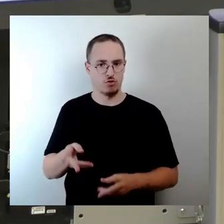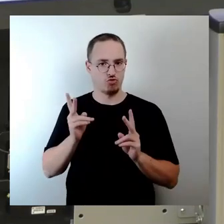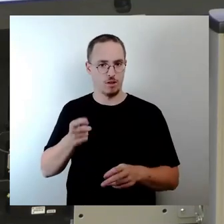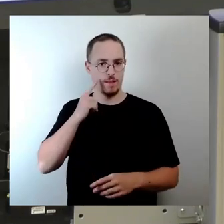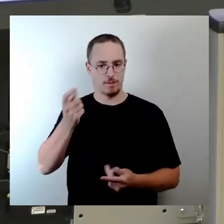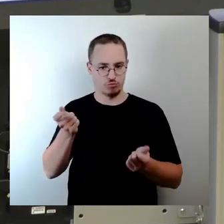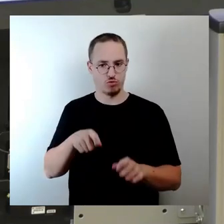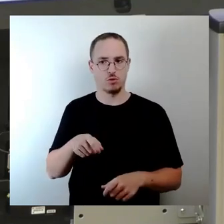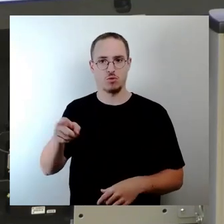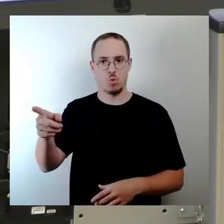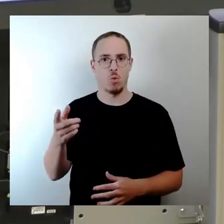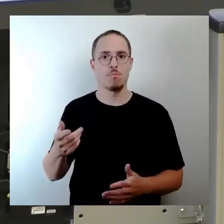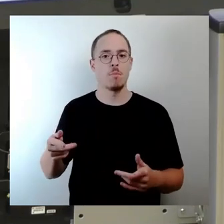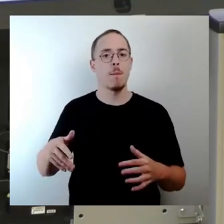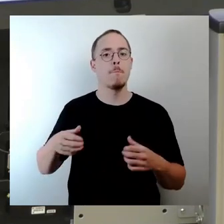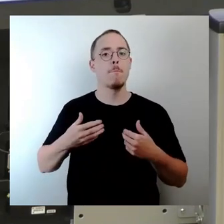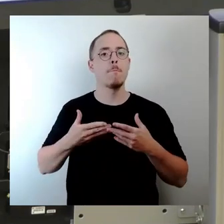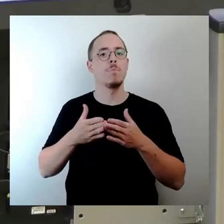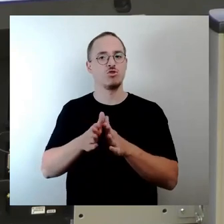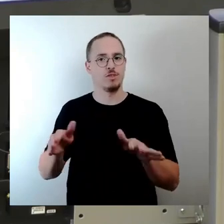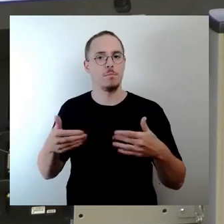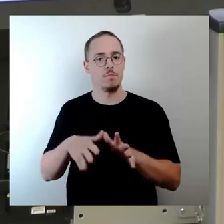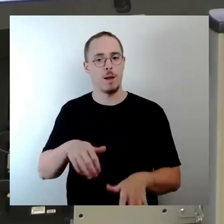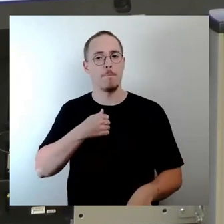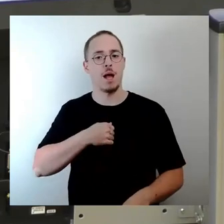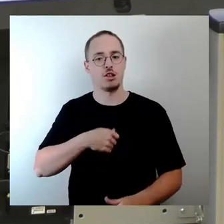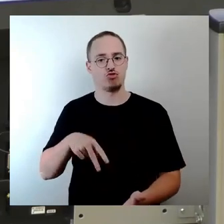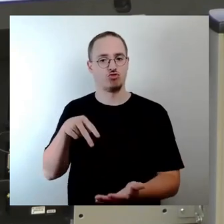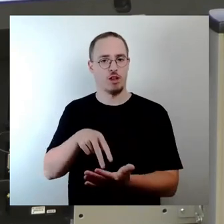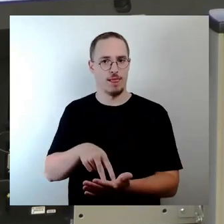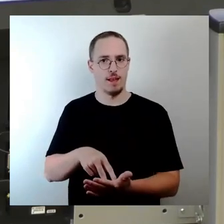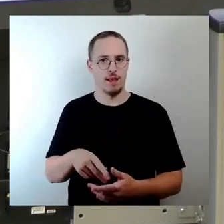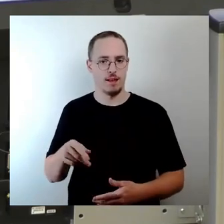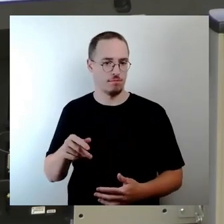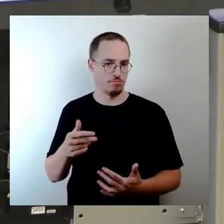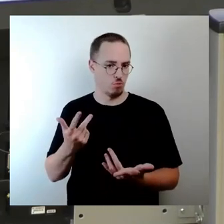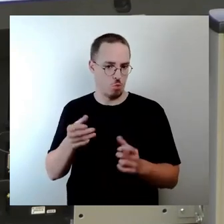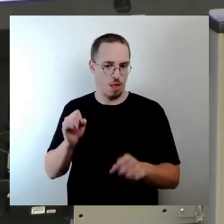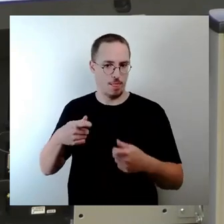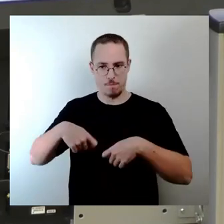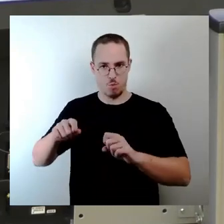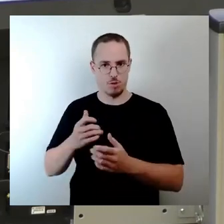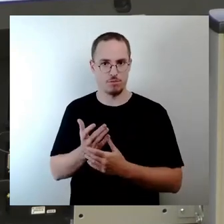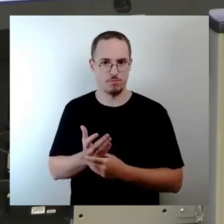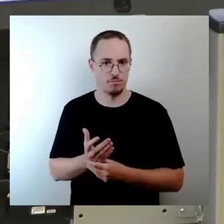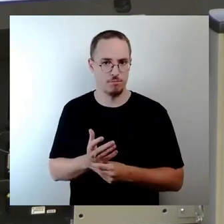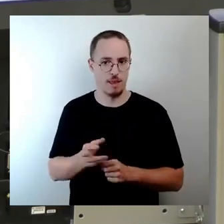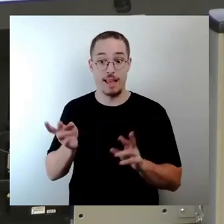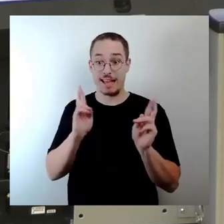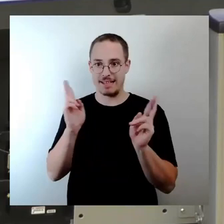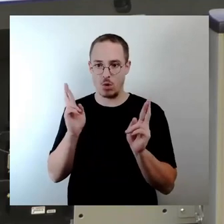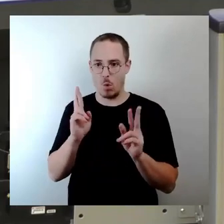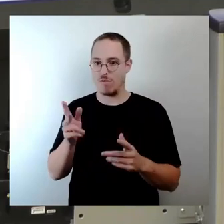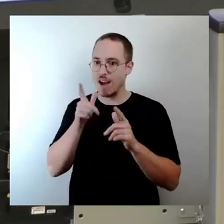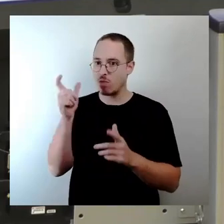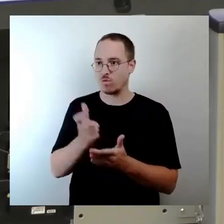Aus meiner Sicht dürfen wir nicht auf die Bühne setzen und erst recht bei dem Argument, was das Baden betrifft. Der